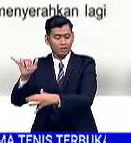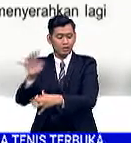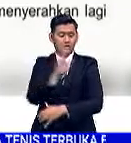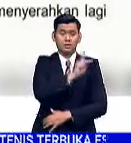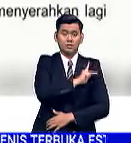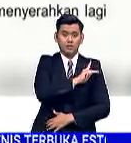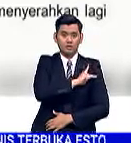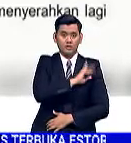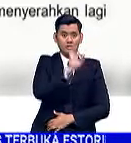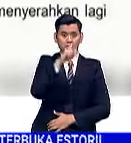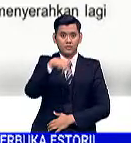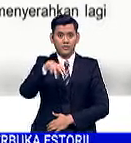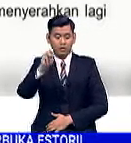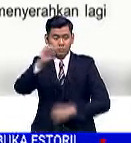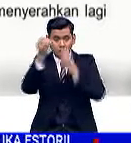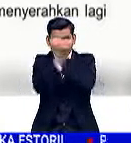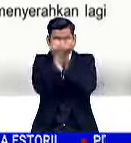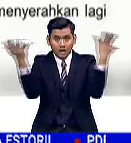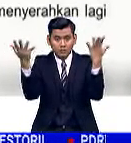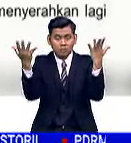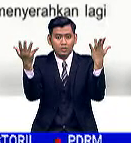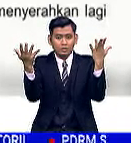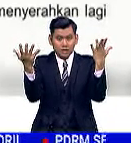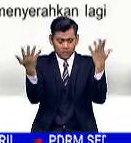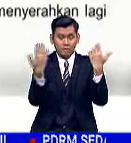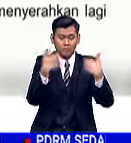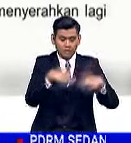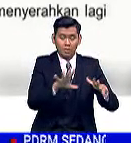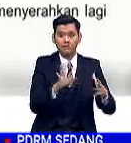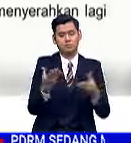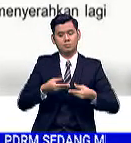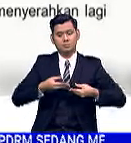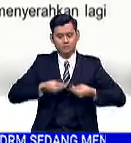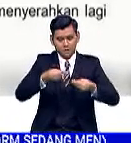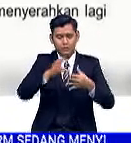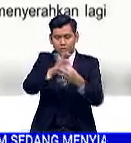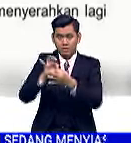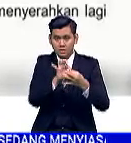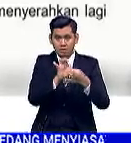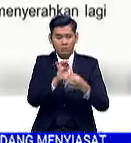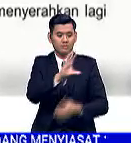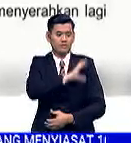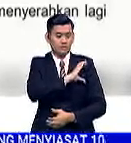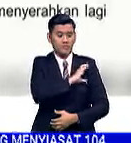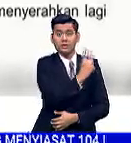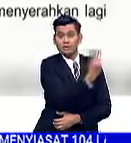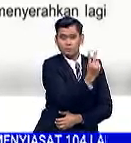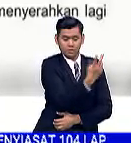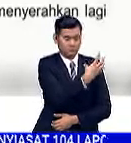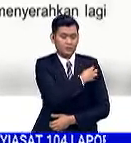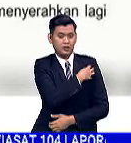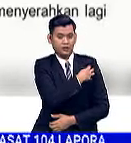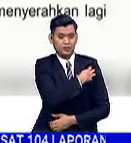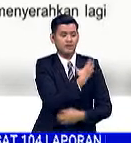Seri Azam Baki menerusi satu kenyataan berkata pihaknya telah memberi kerjasama kepada polis dengan menyerahkan kedua-dua pegawai